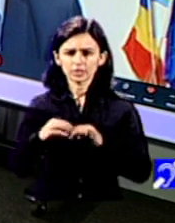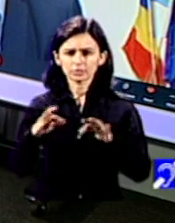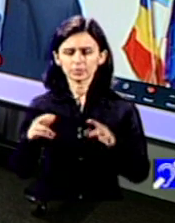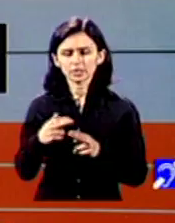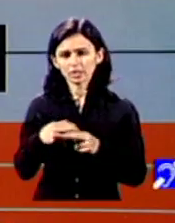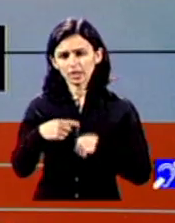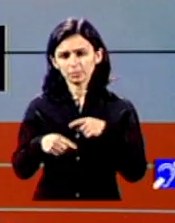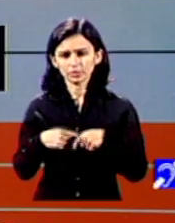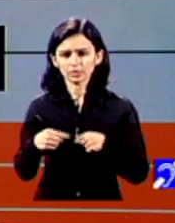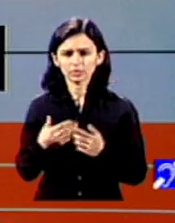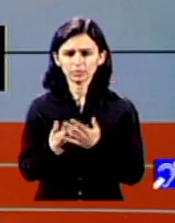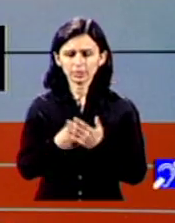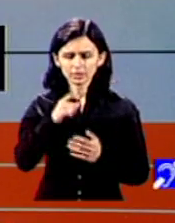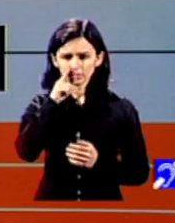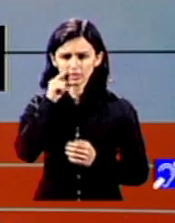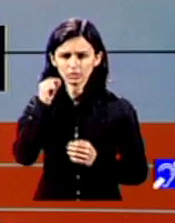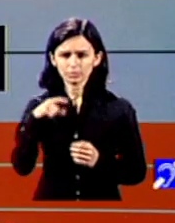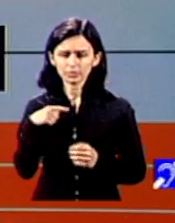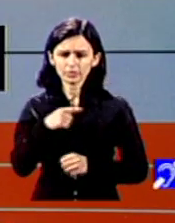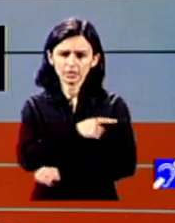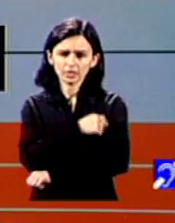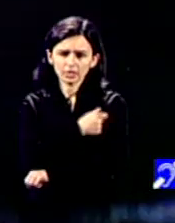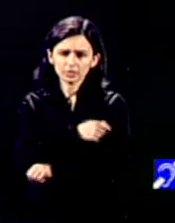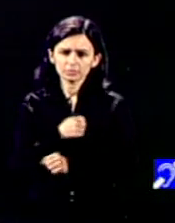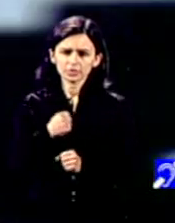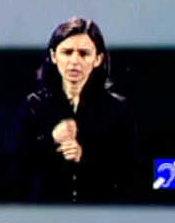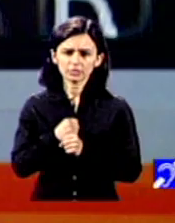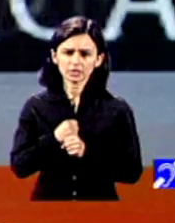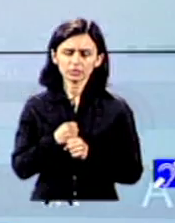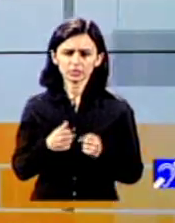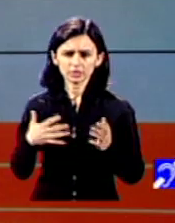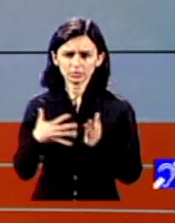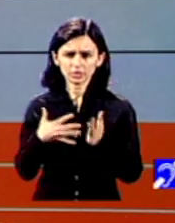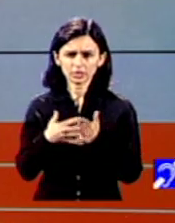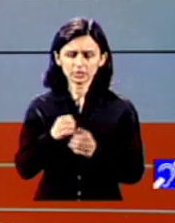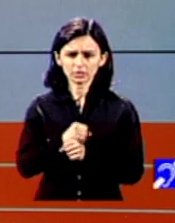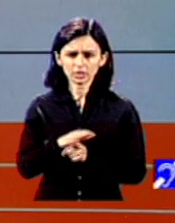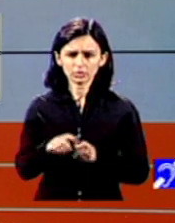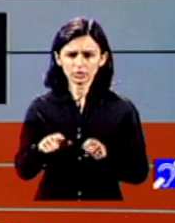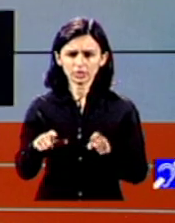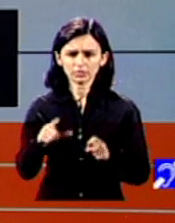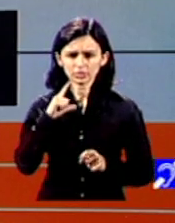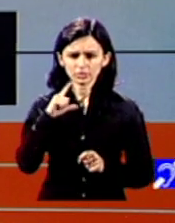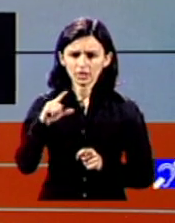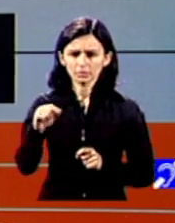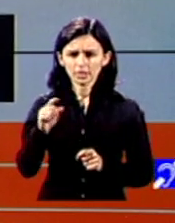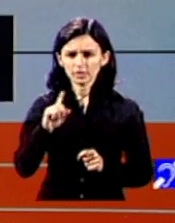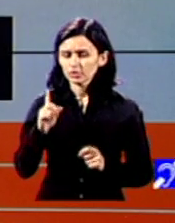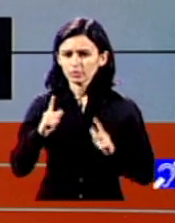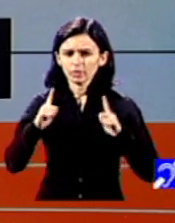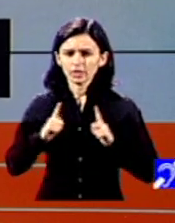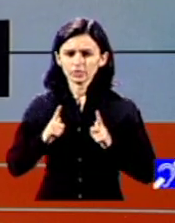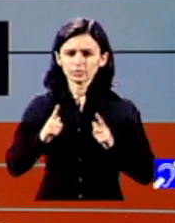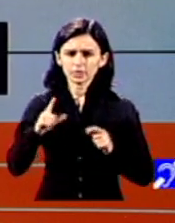bolilor pentru că omul fiind în spital prelevându-i se un test pentru coronavirus a plecat un